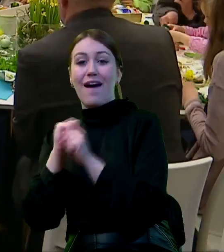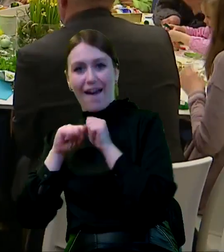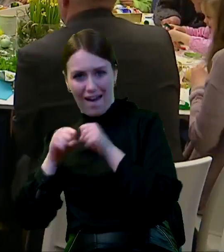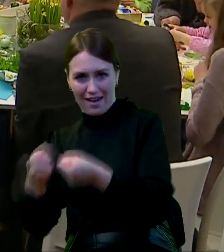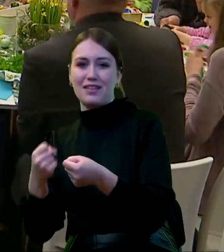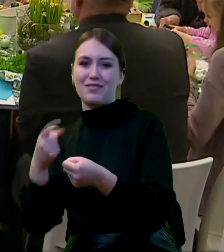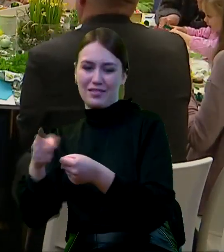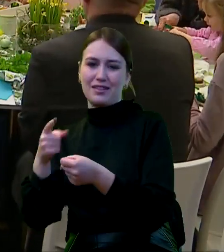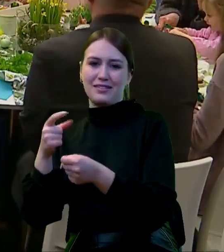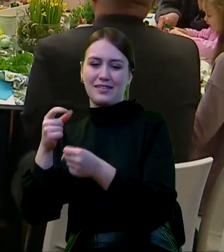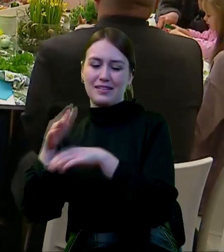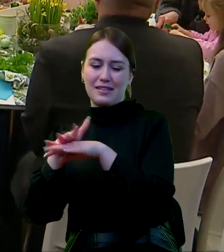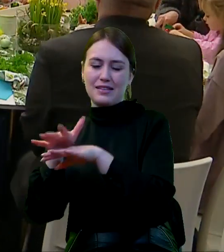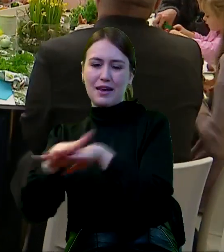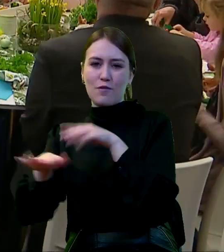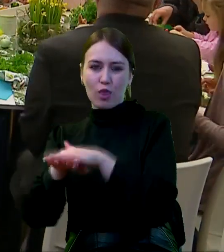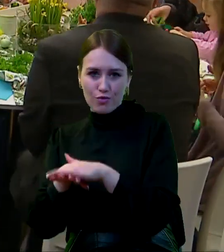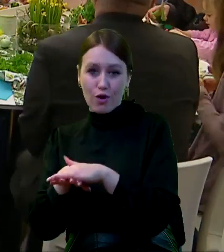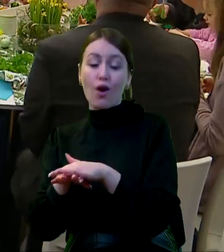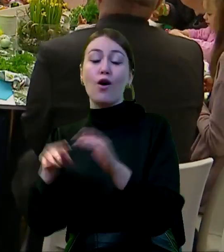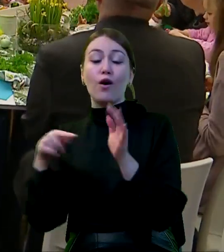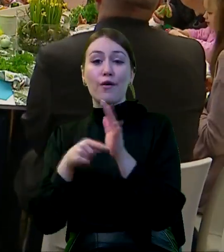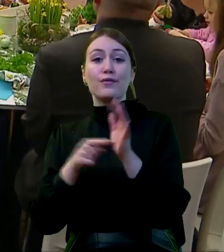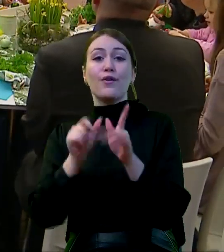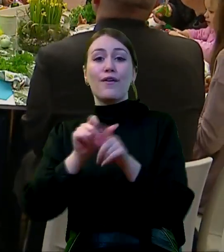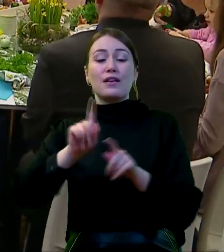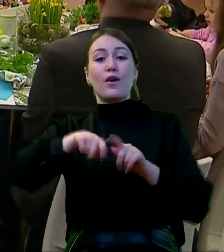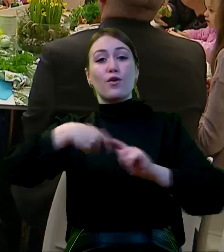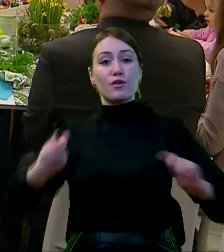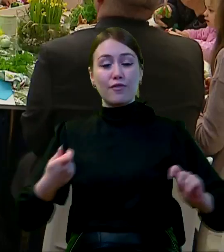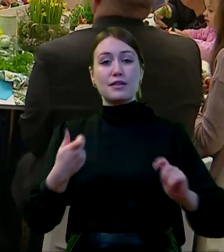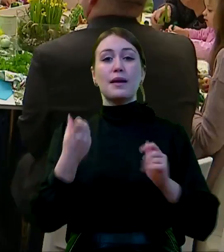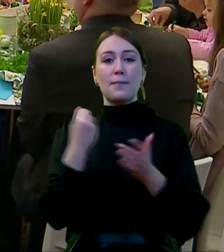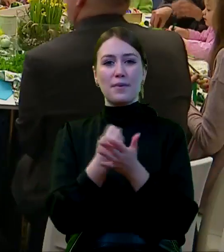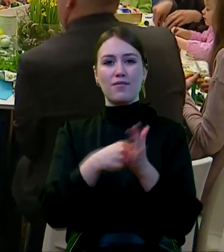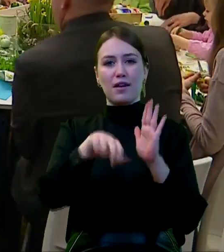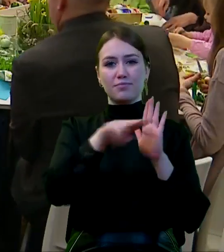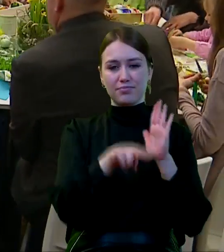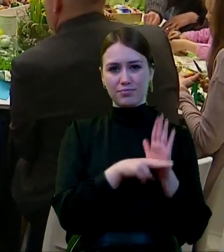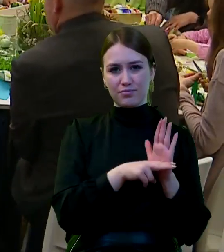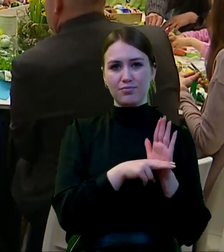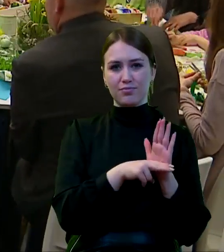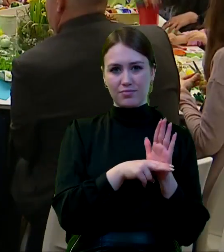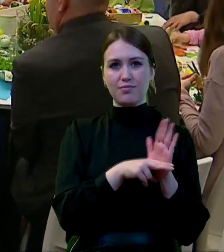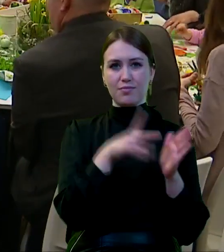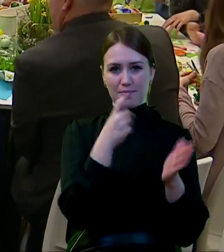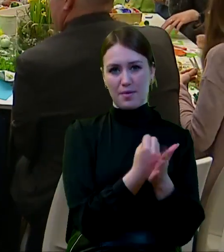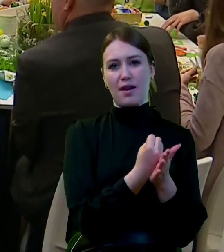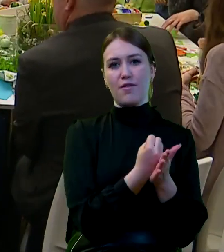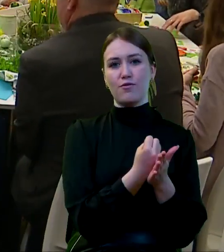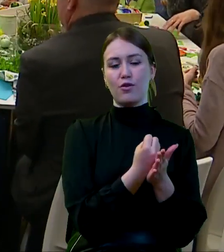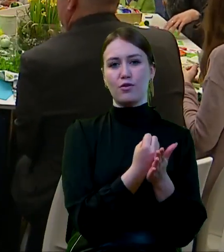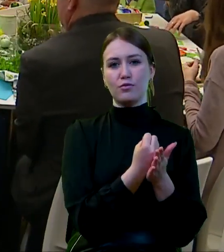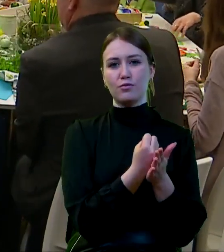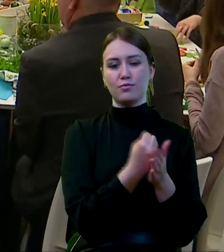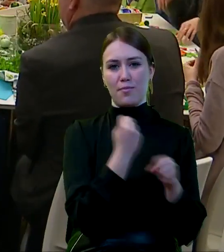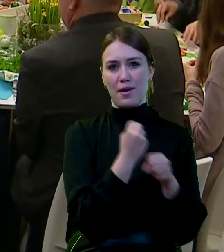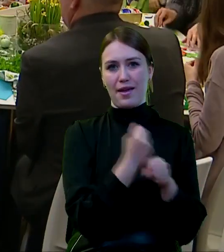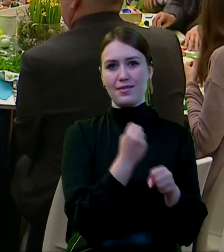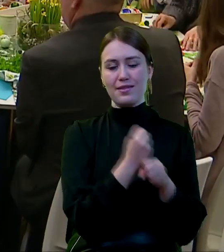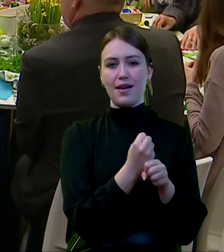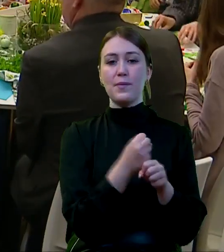aktywnym zawodowo. I to są rozwiązania związane z kodeksem pracy. To są rozwiązania związane z